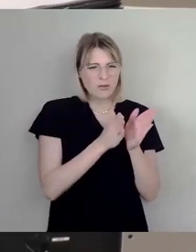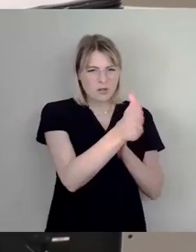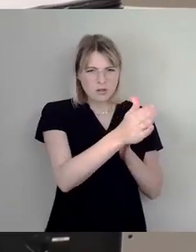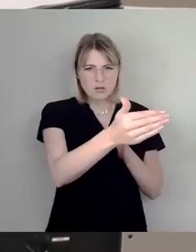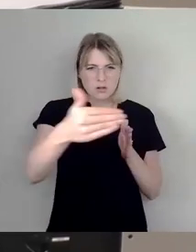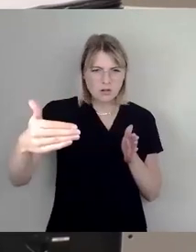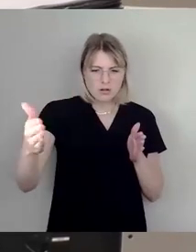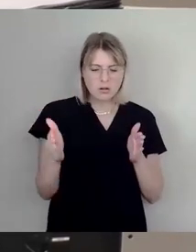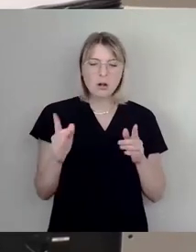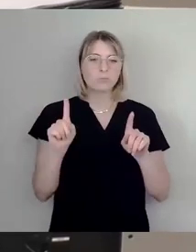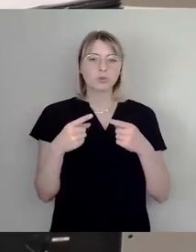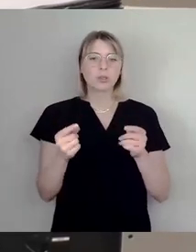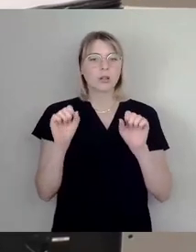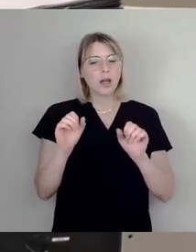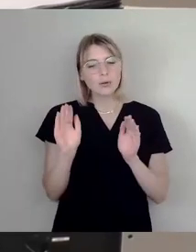Panzer abwehren müsste.